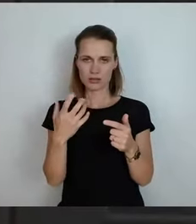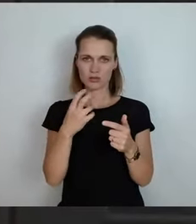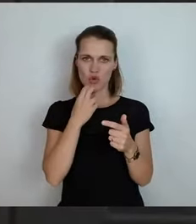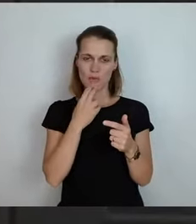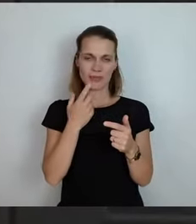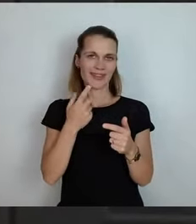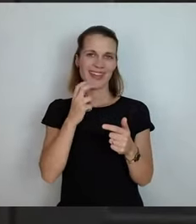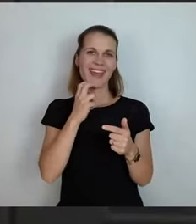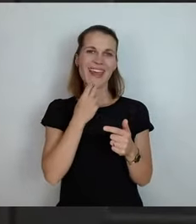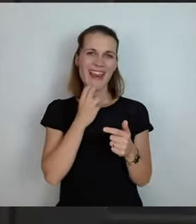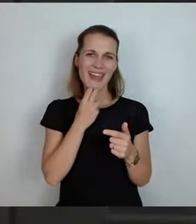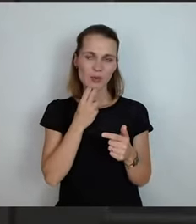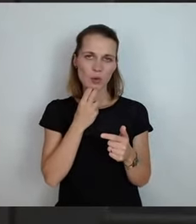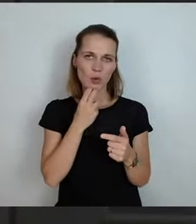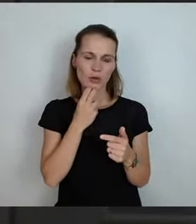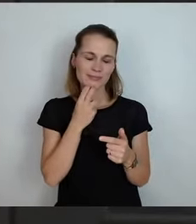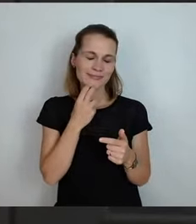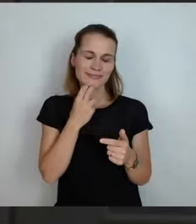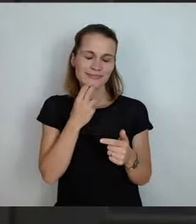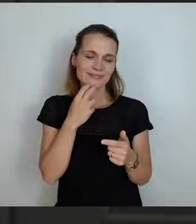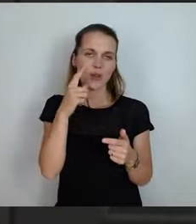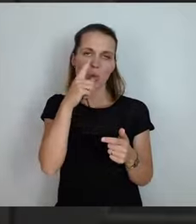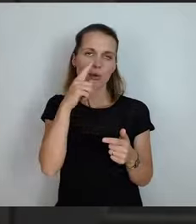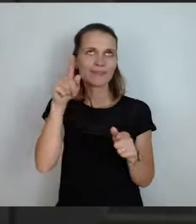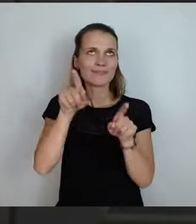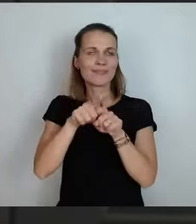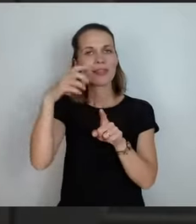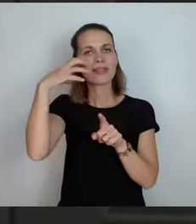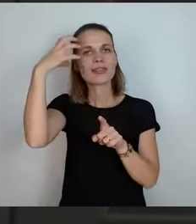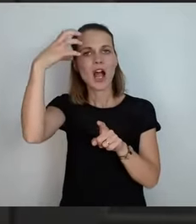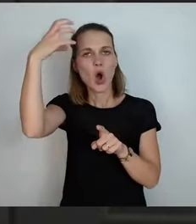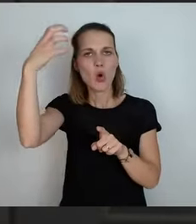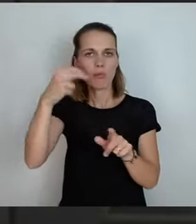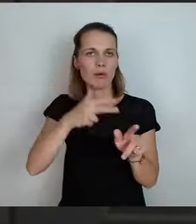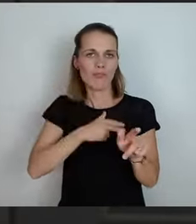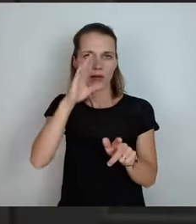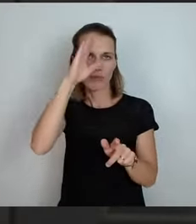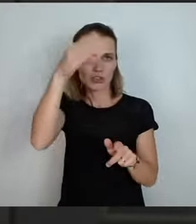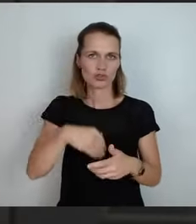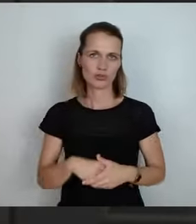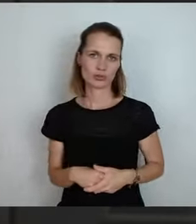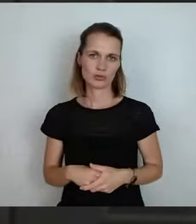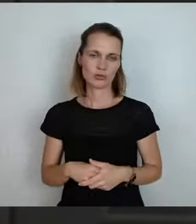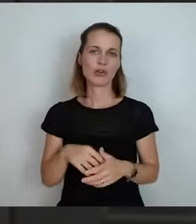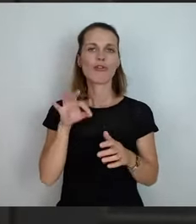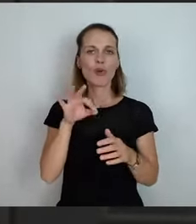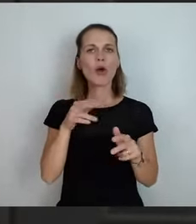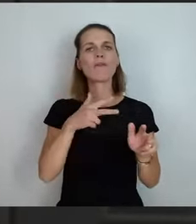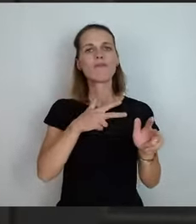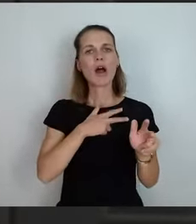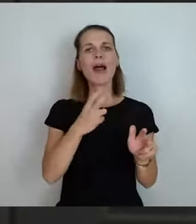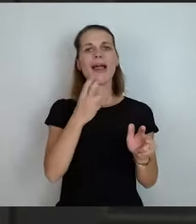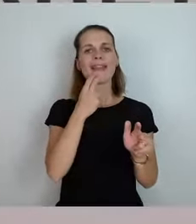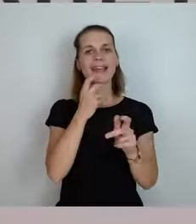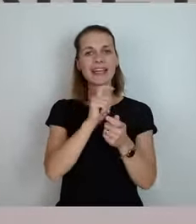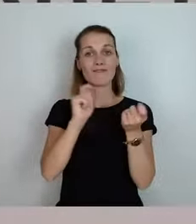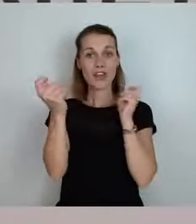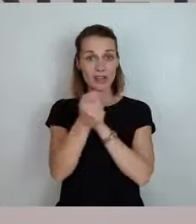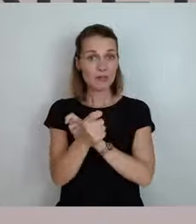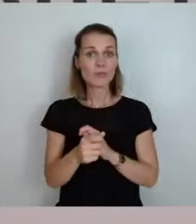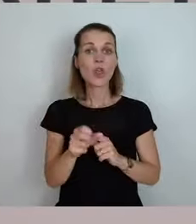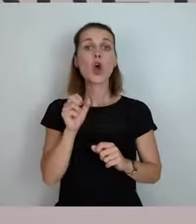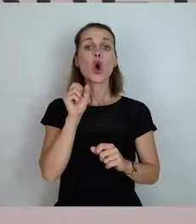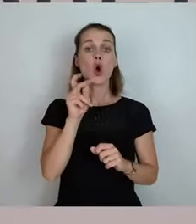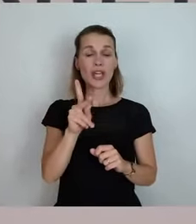ein schöner Traum, der aber eigentlich nicht viel beiträgt zur Energiewende. Okay. Dann würde ich mal sagen, kann ja als